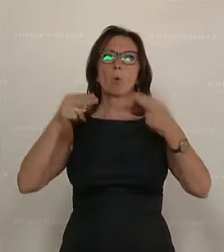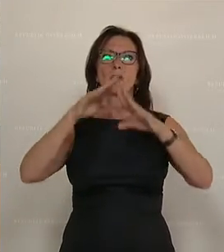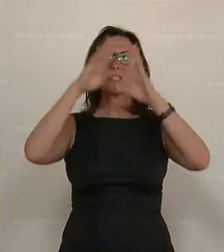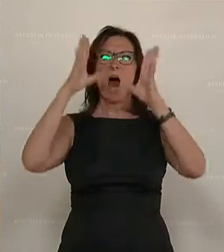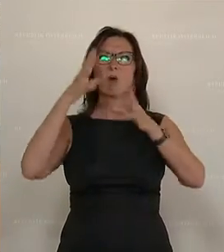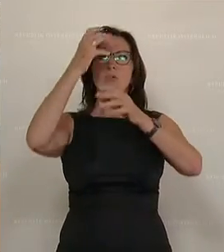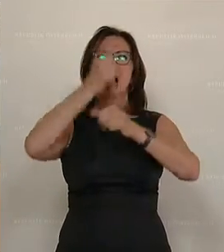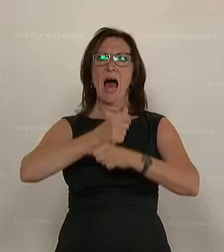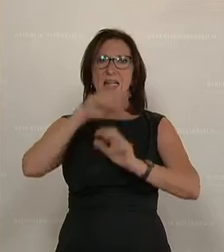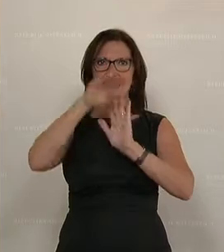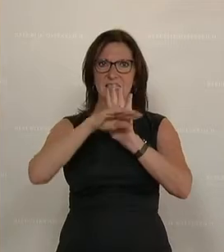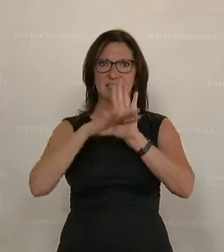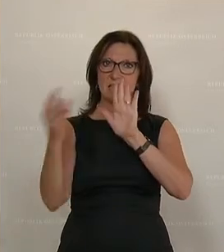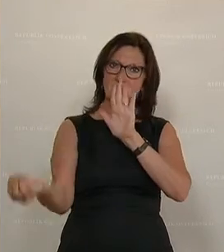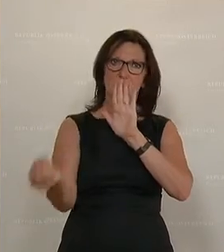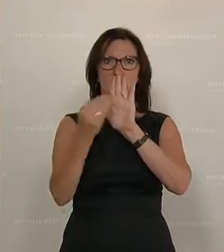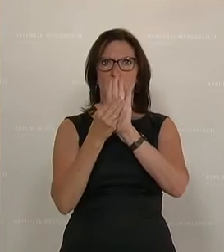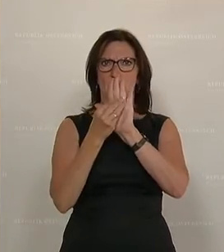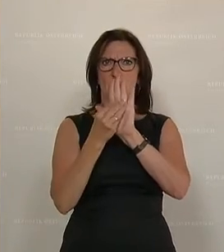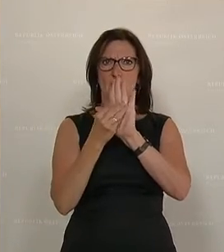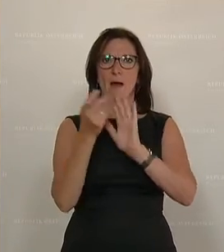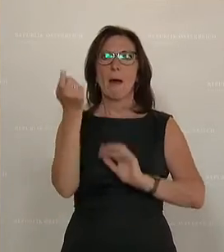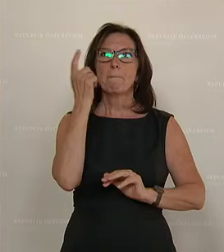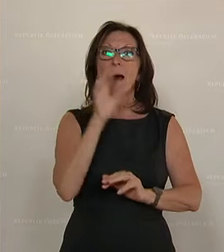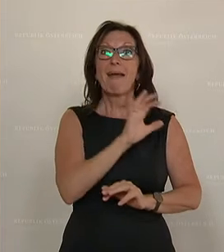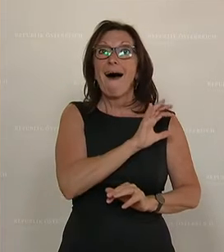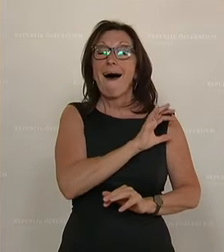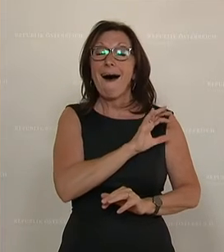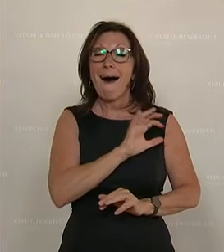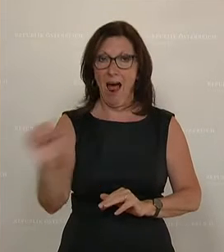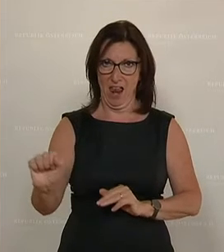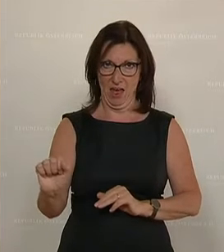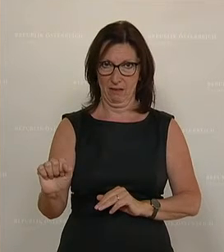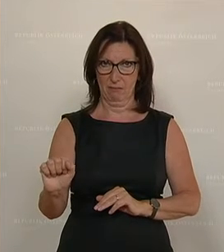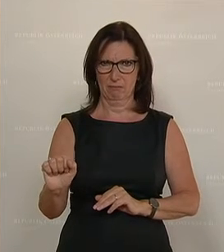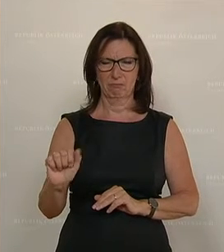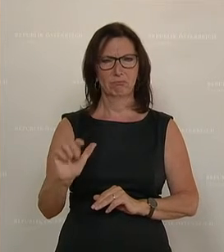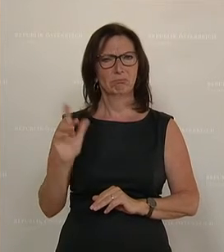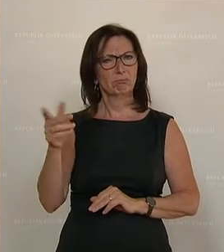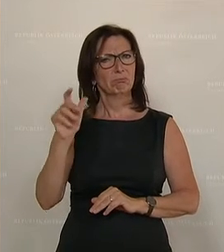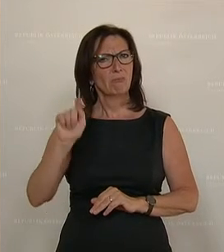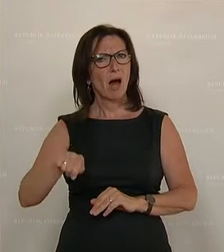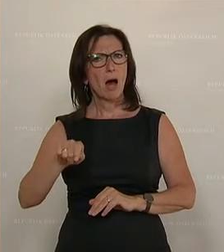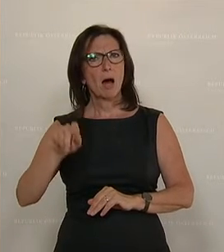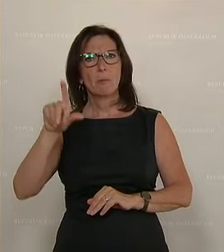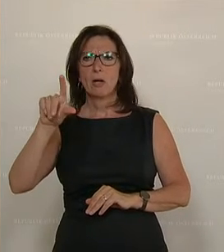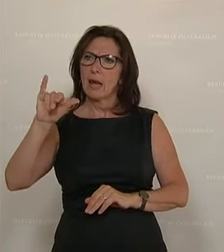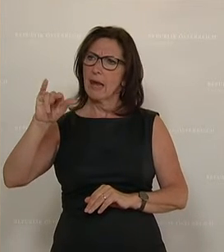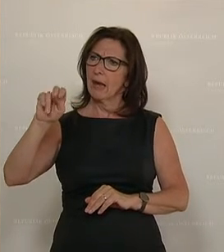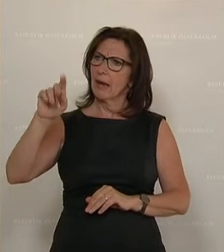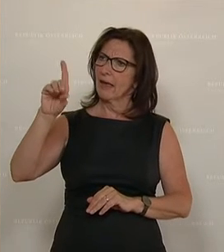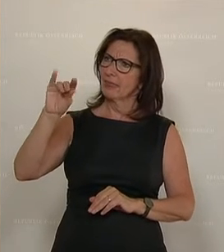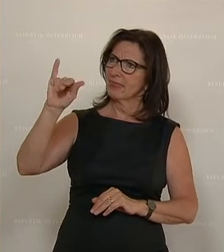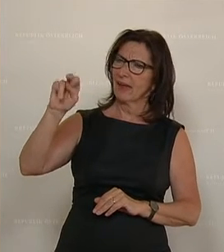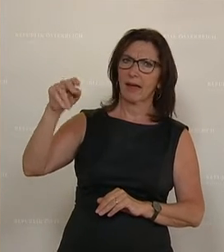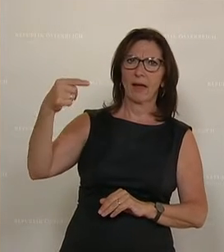sind. Alle. Und wenn die Bundesregierung und Herr Abgeordneter Lindinger und Herr Abgeordneter Stark,